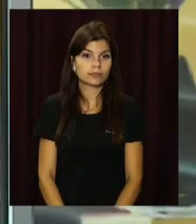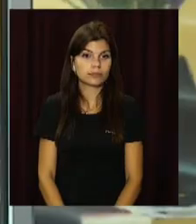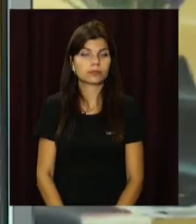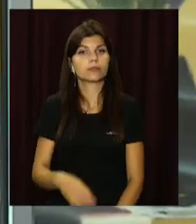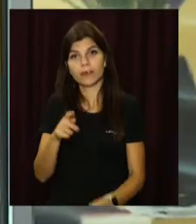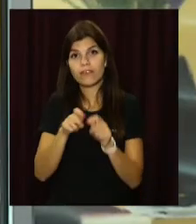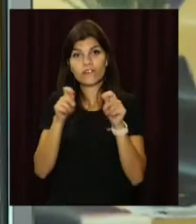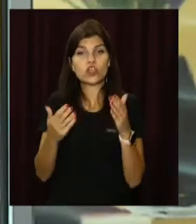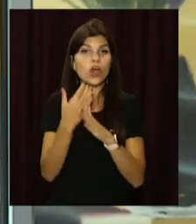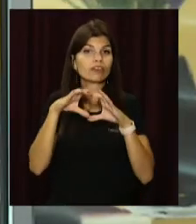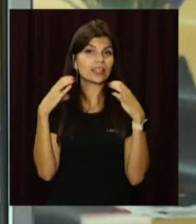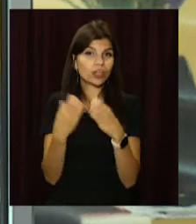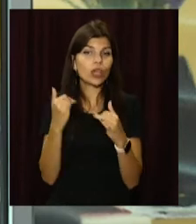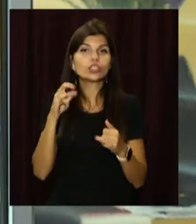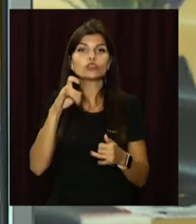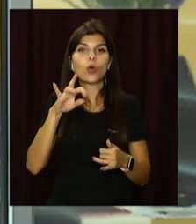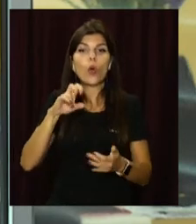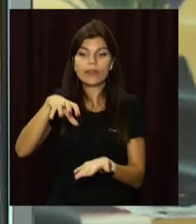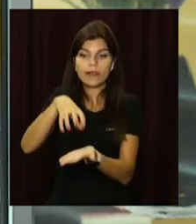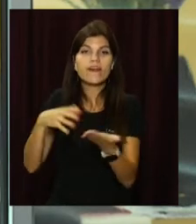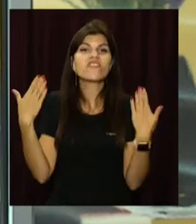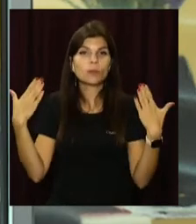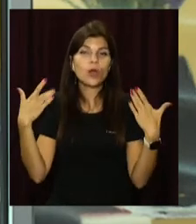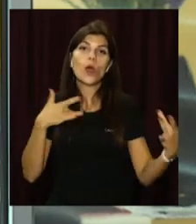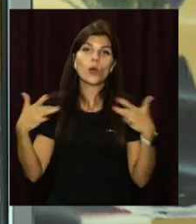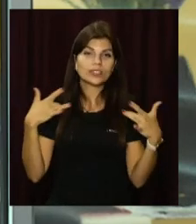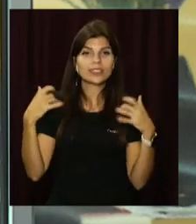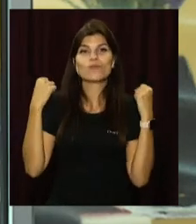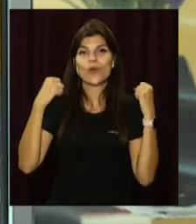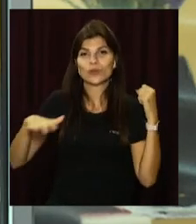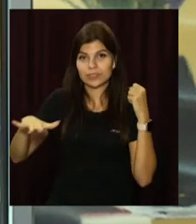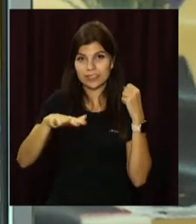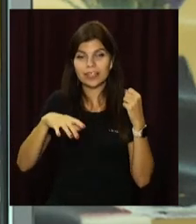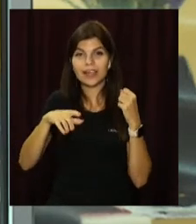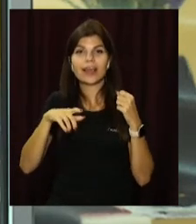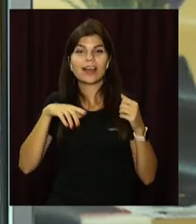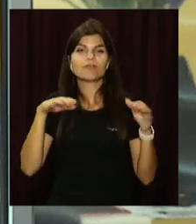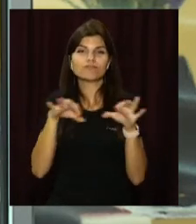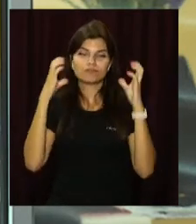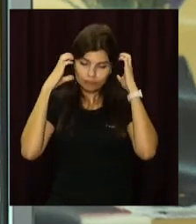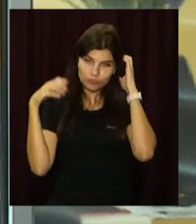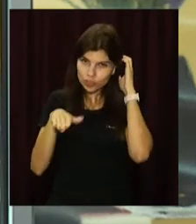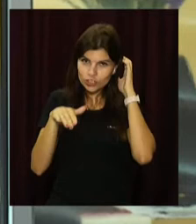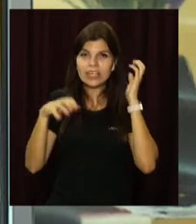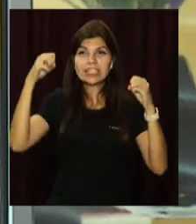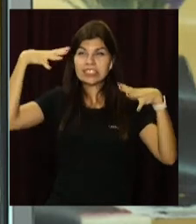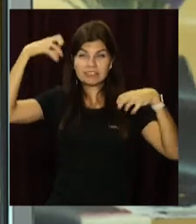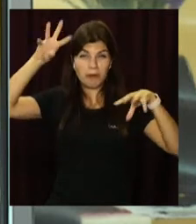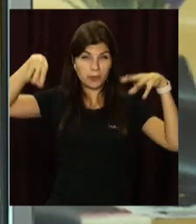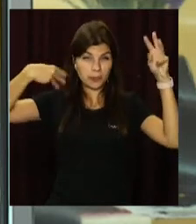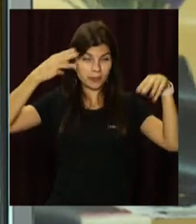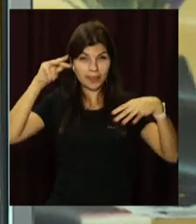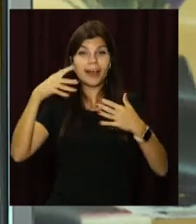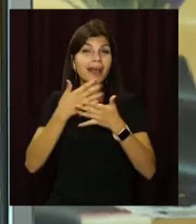Відкриття нових стадіонів та зон відпочинку, концерти і спортивні заходи, битви діджеїв, світлові шоу, а ще виступ зірки